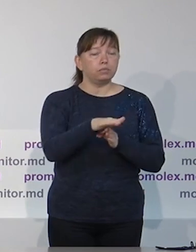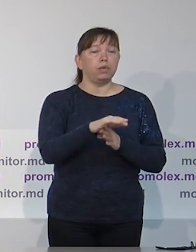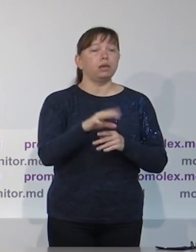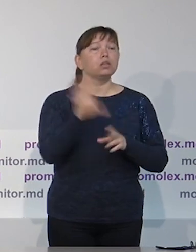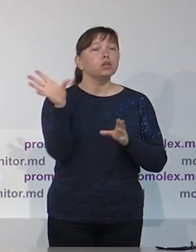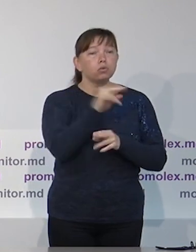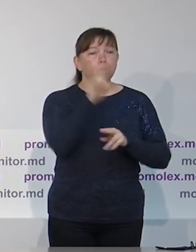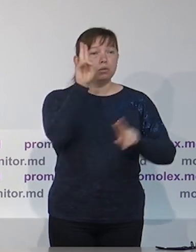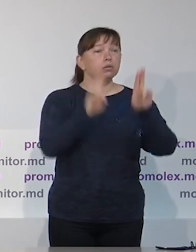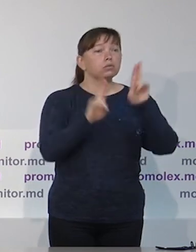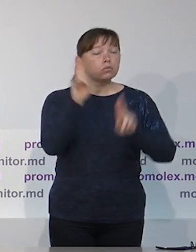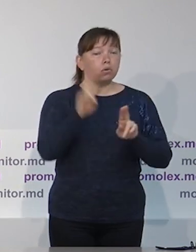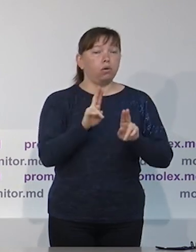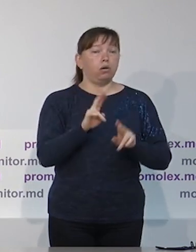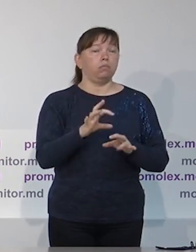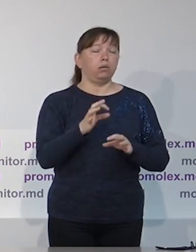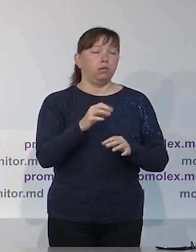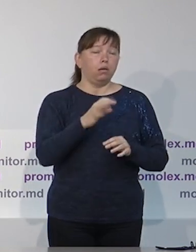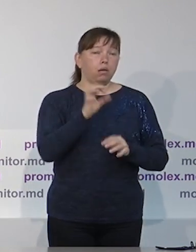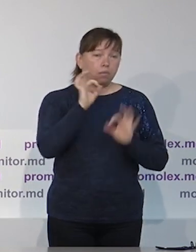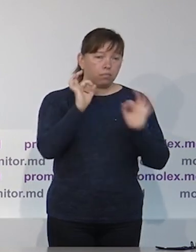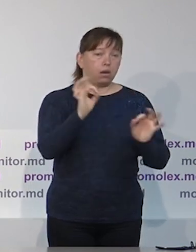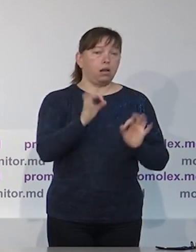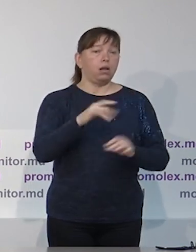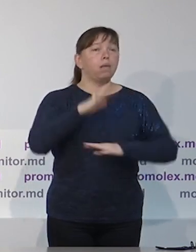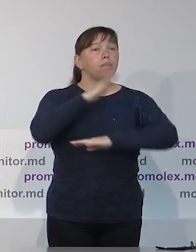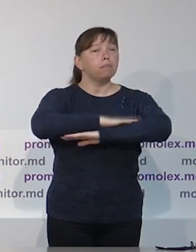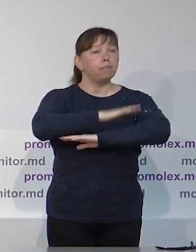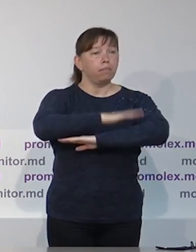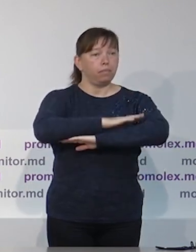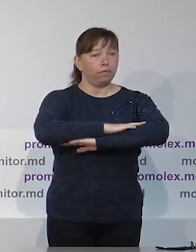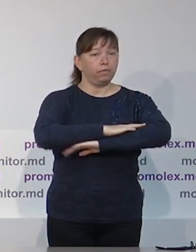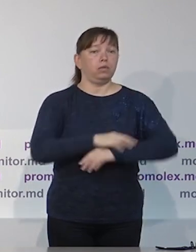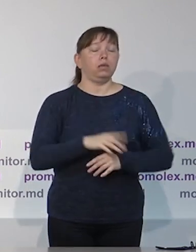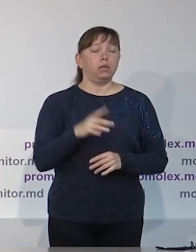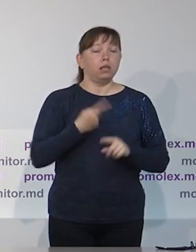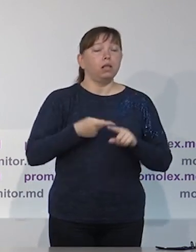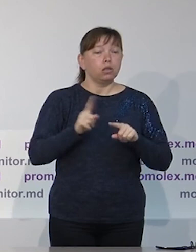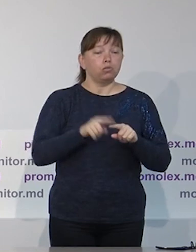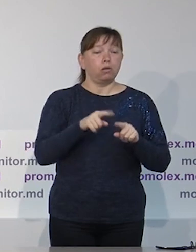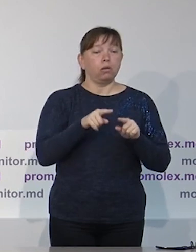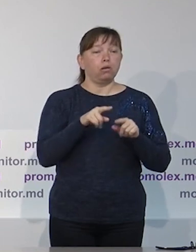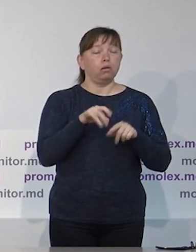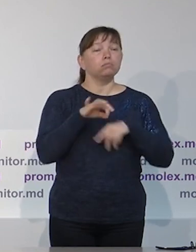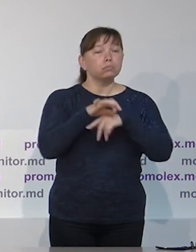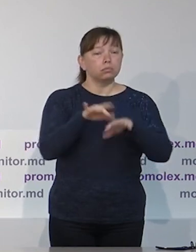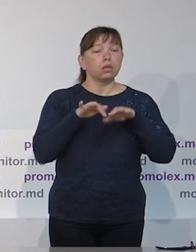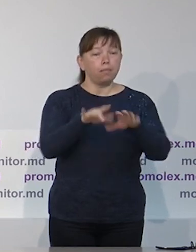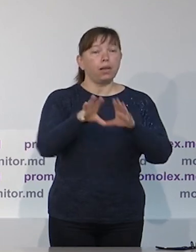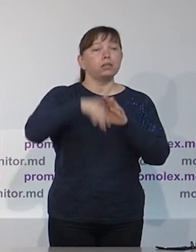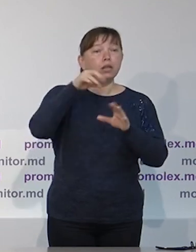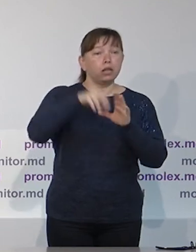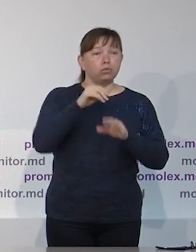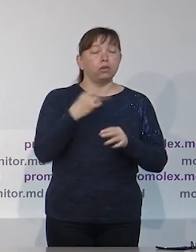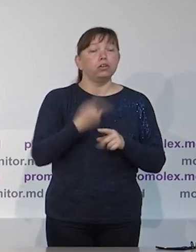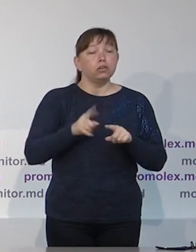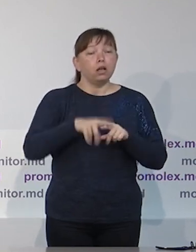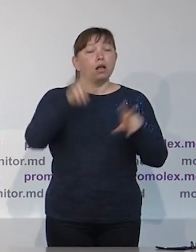я уже сказал, что мы призываем к